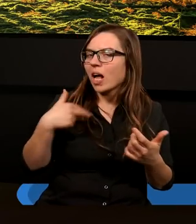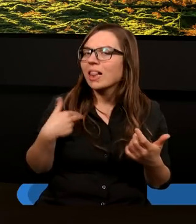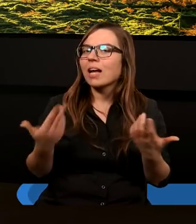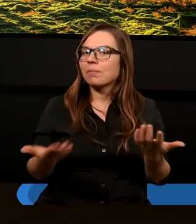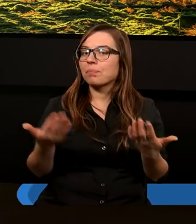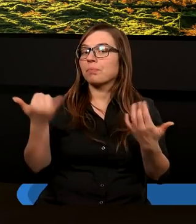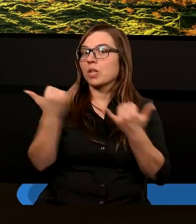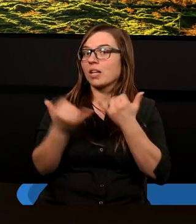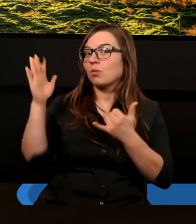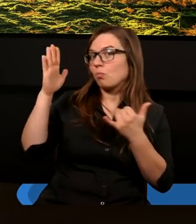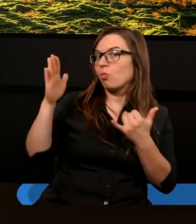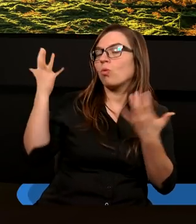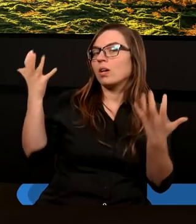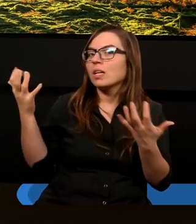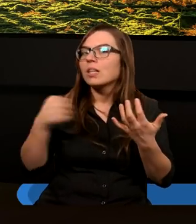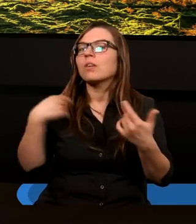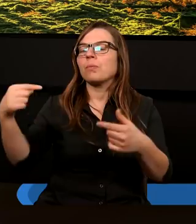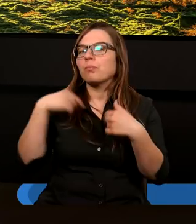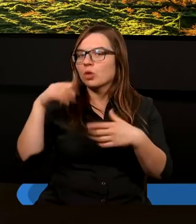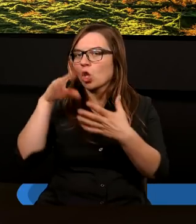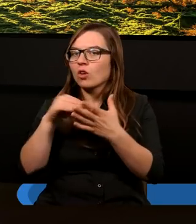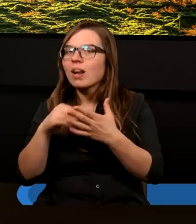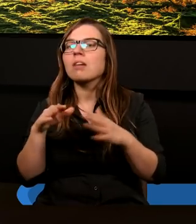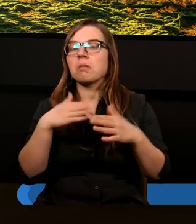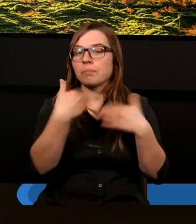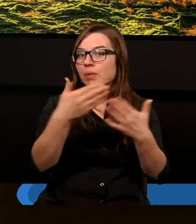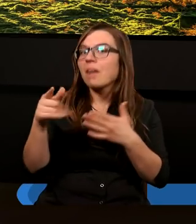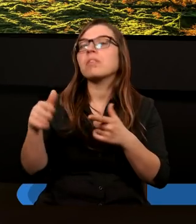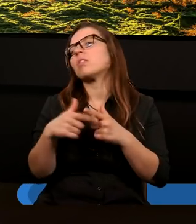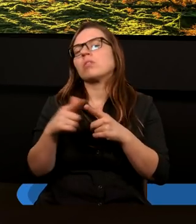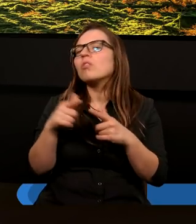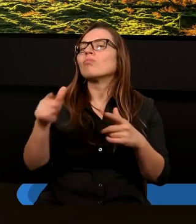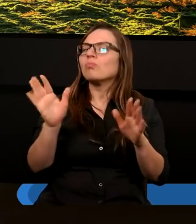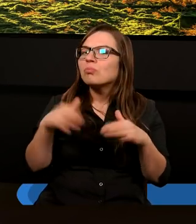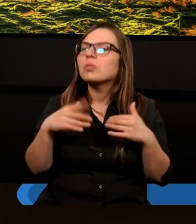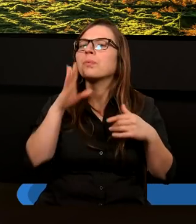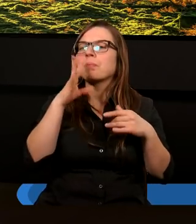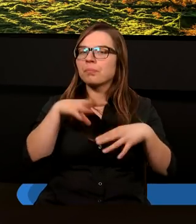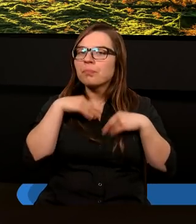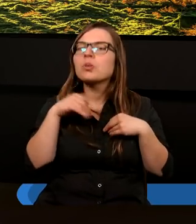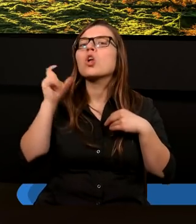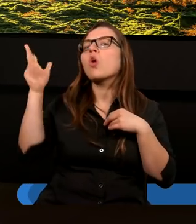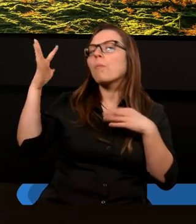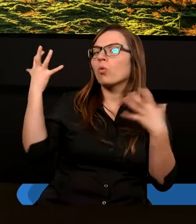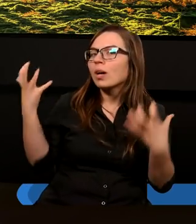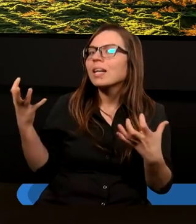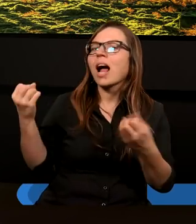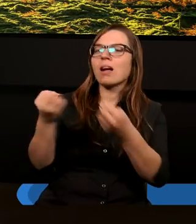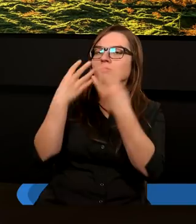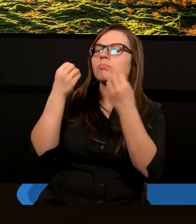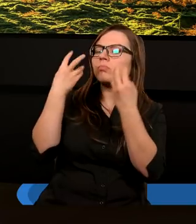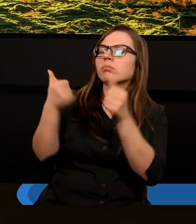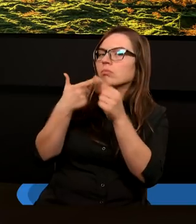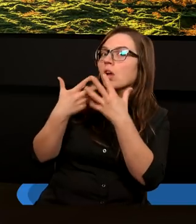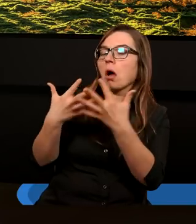A jeżeli Pan Bóg też wykorzystuje doświadczenia i ludzi, by przez nich pokazywać nam to, co Pan Bóg chce objawić,